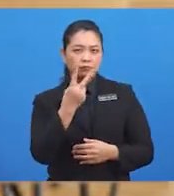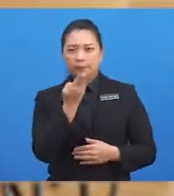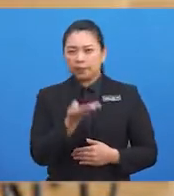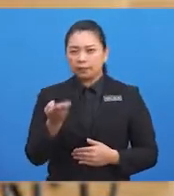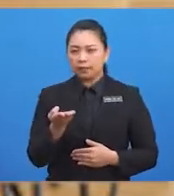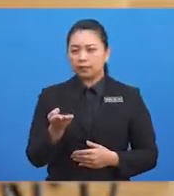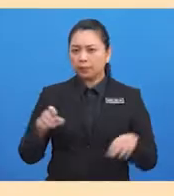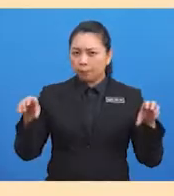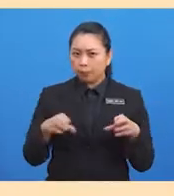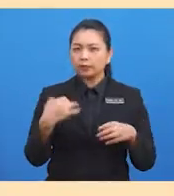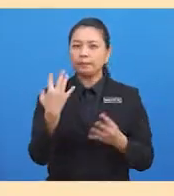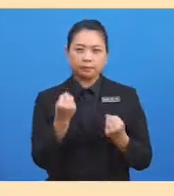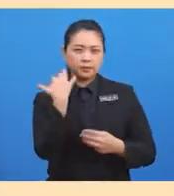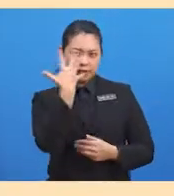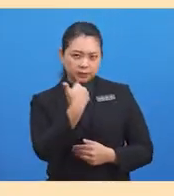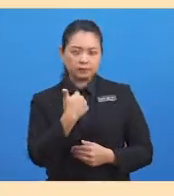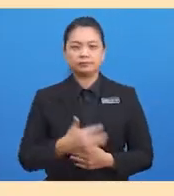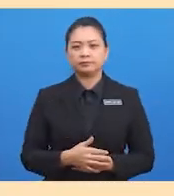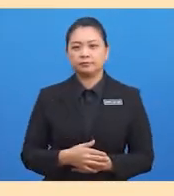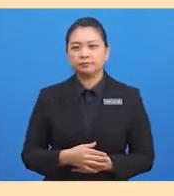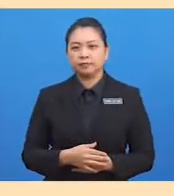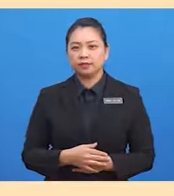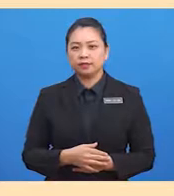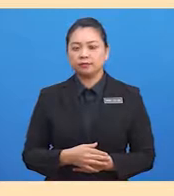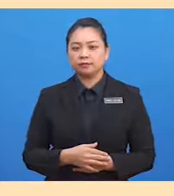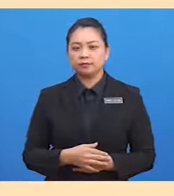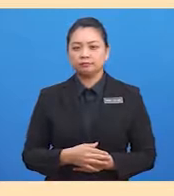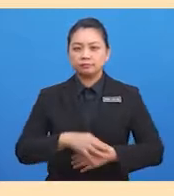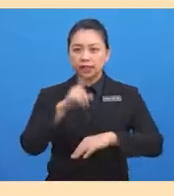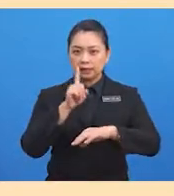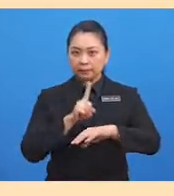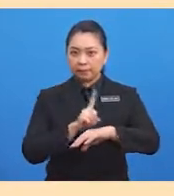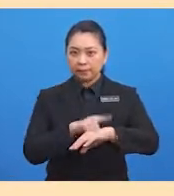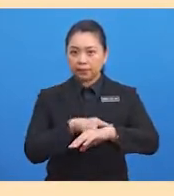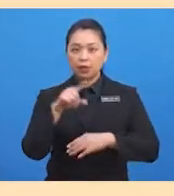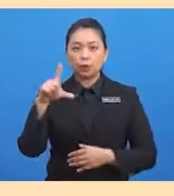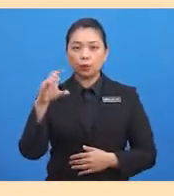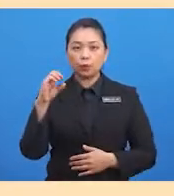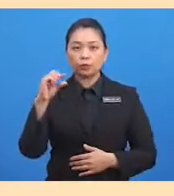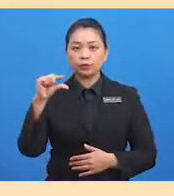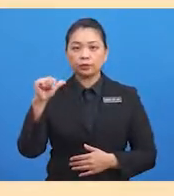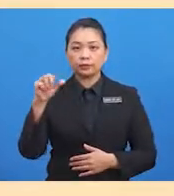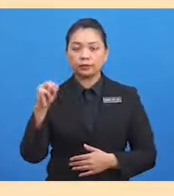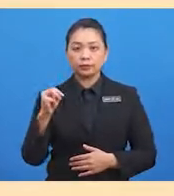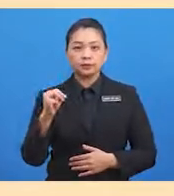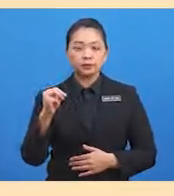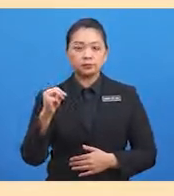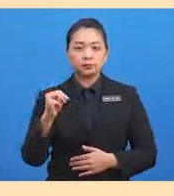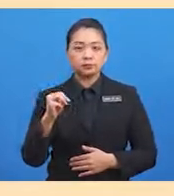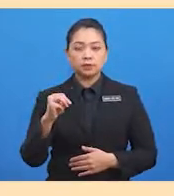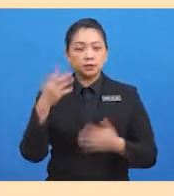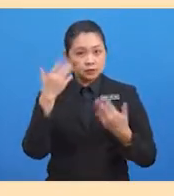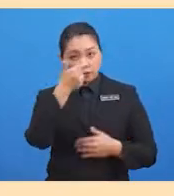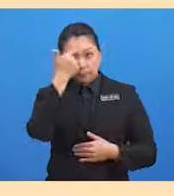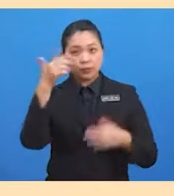yang dicipta. Pada Zaman Logam, kesan daripada adanya pengetahuan tentang teknologi peleburan